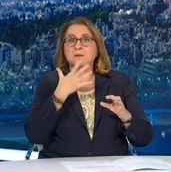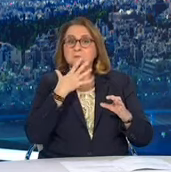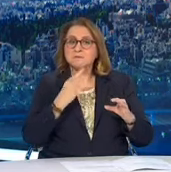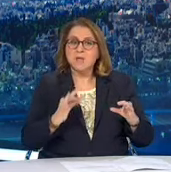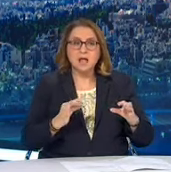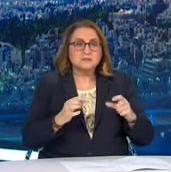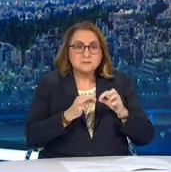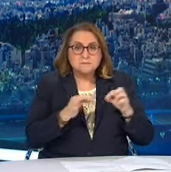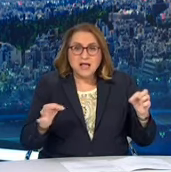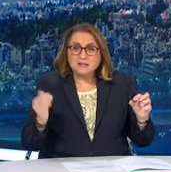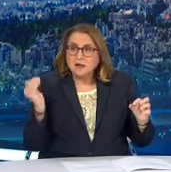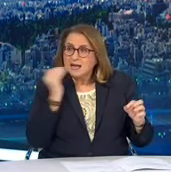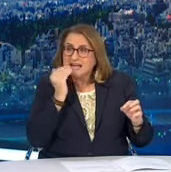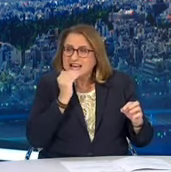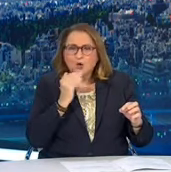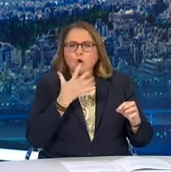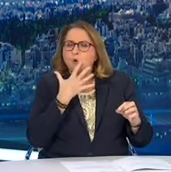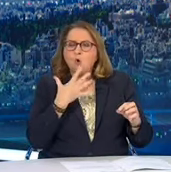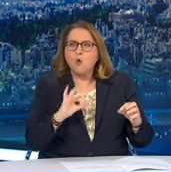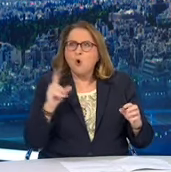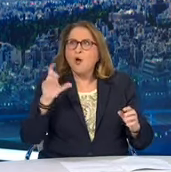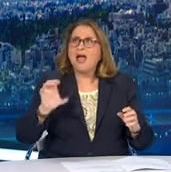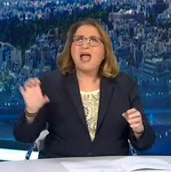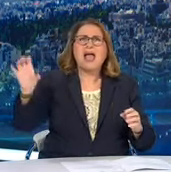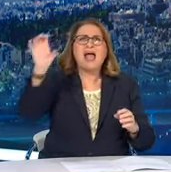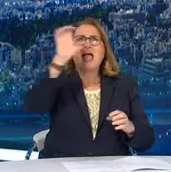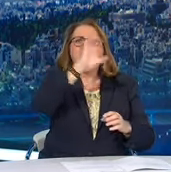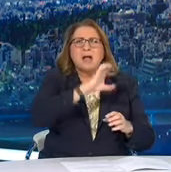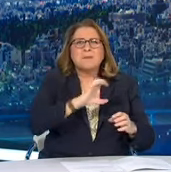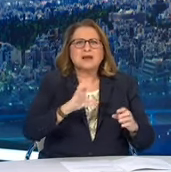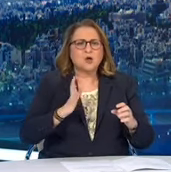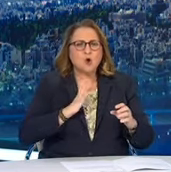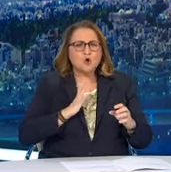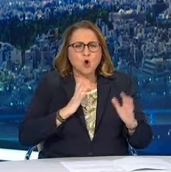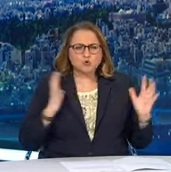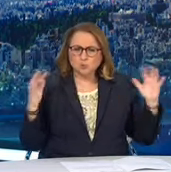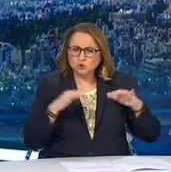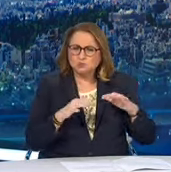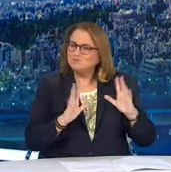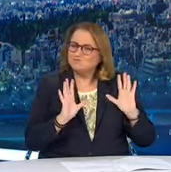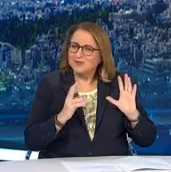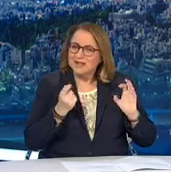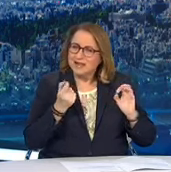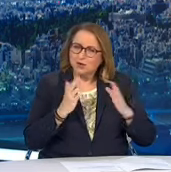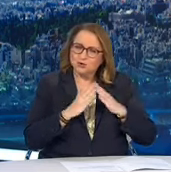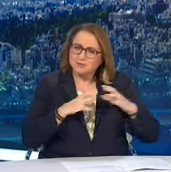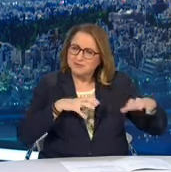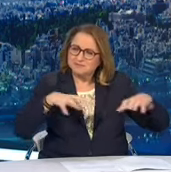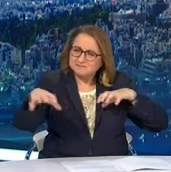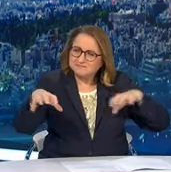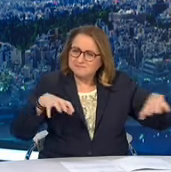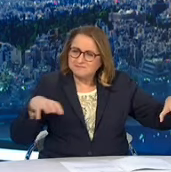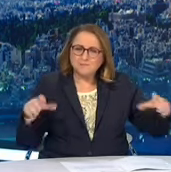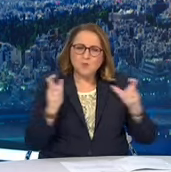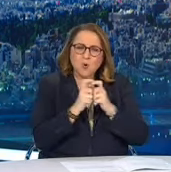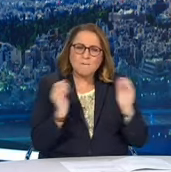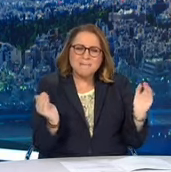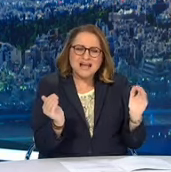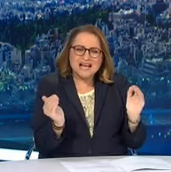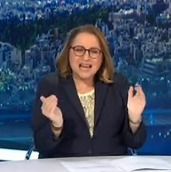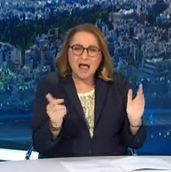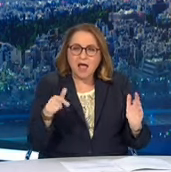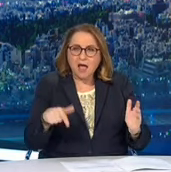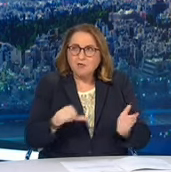πράγματα, που ο κόσμος δεν είναι τόσο μαζεμένος σε κλειστές, σε κλειστούς χώρους